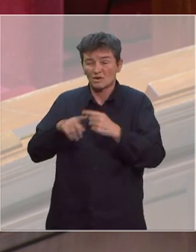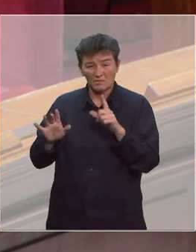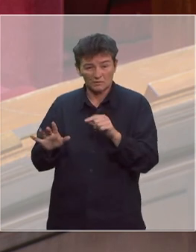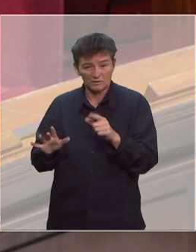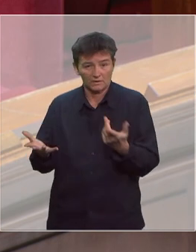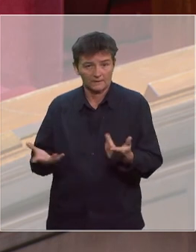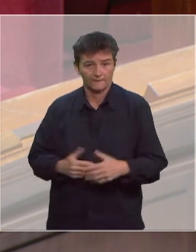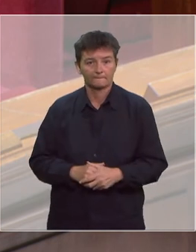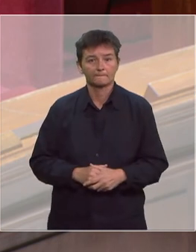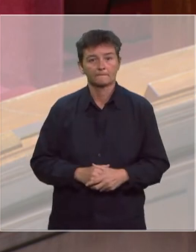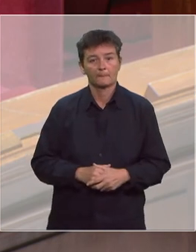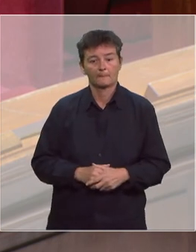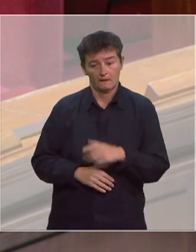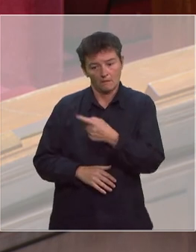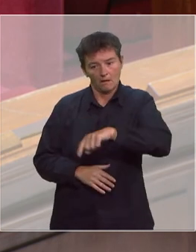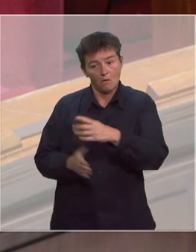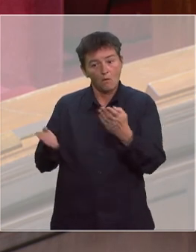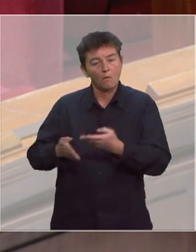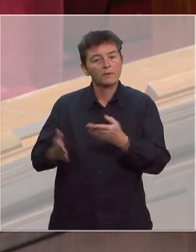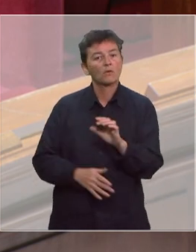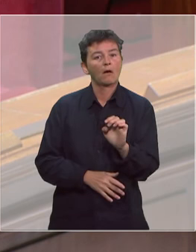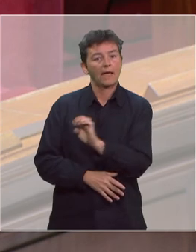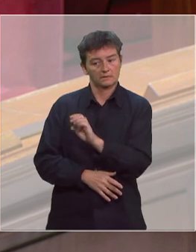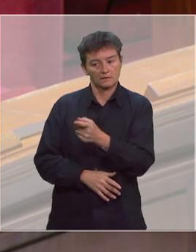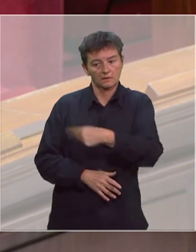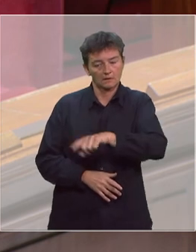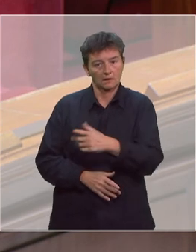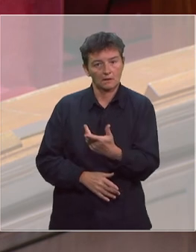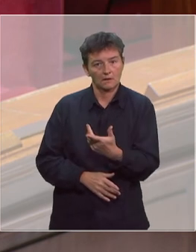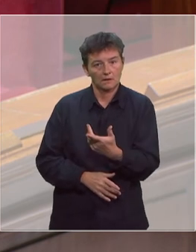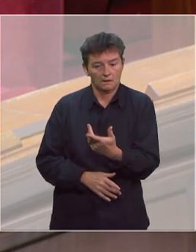unités. Et les hôpitaux de la région Grand Est ont été